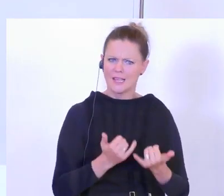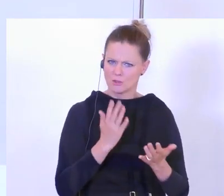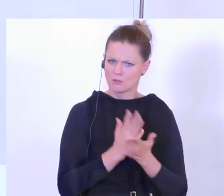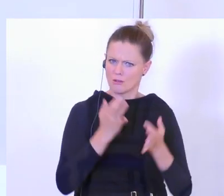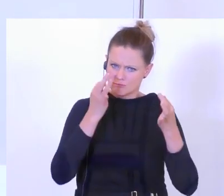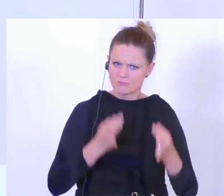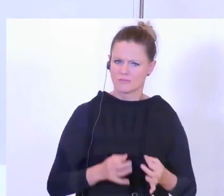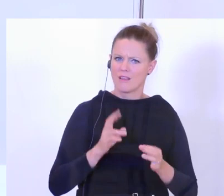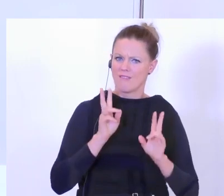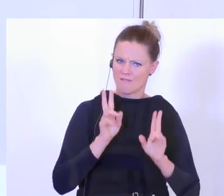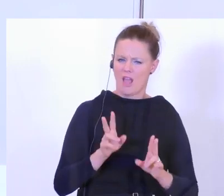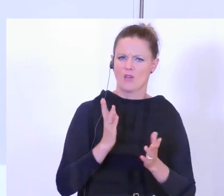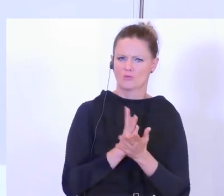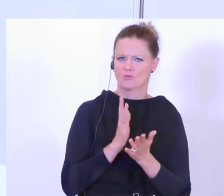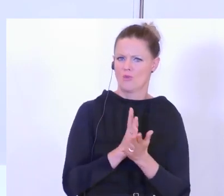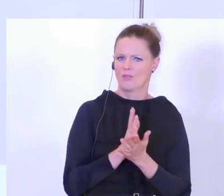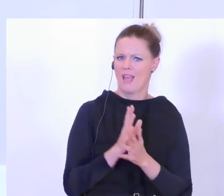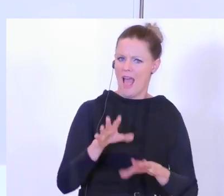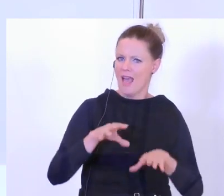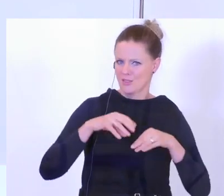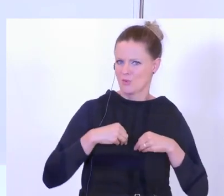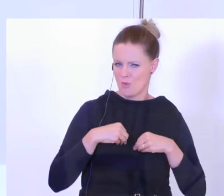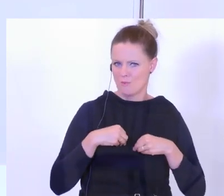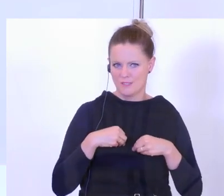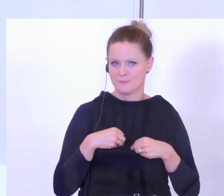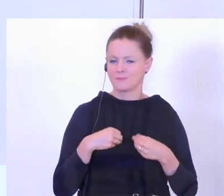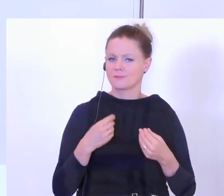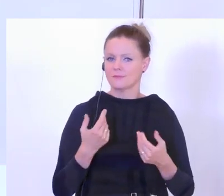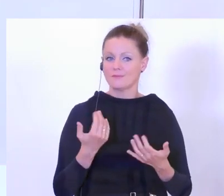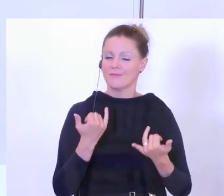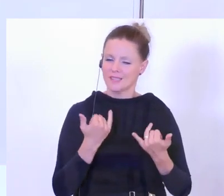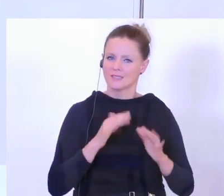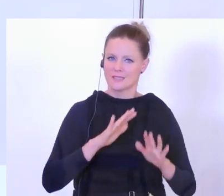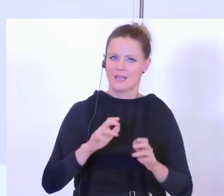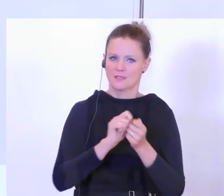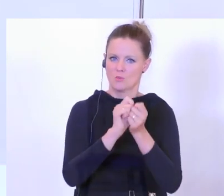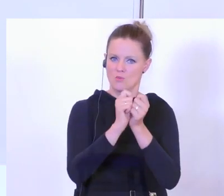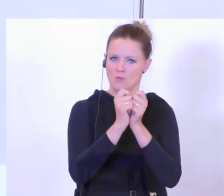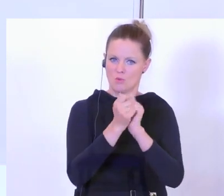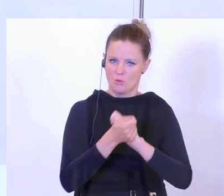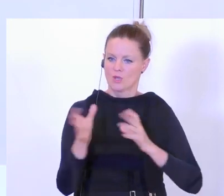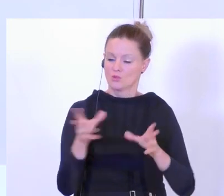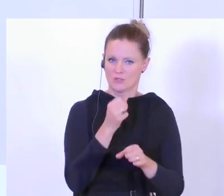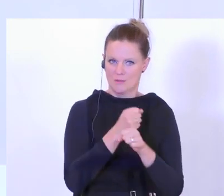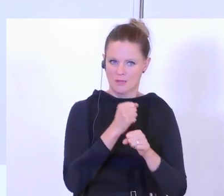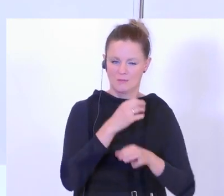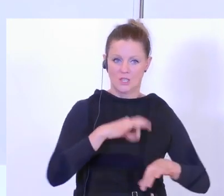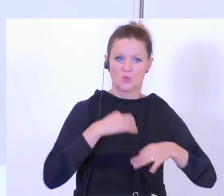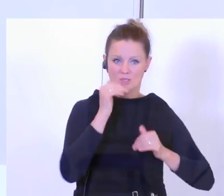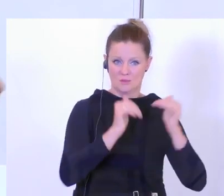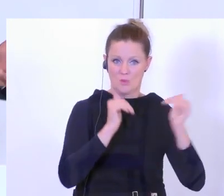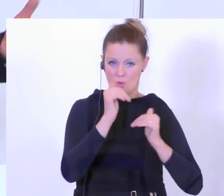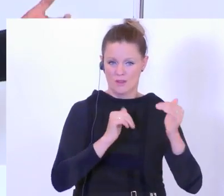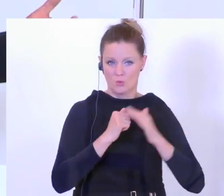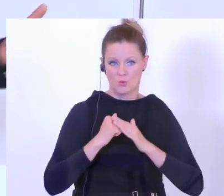tatsächlich in Anspruch genommen worden oder auch jetzt sozusagen, um hier in einem Modus zu kommen, der Zusammenarbeit und die Gesundheitsbehörden zu unterstützen.